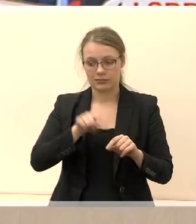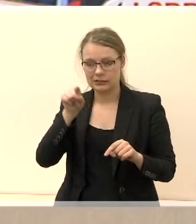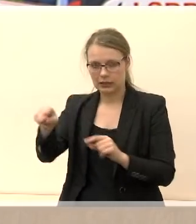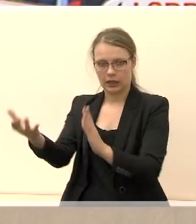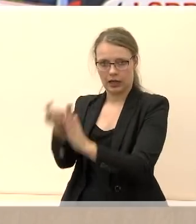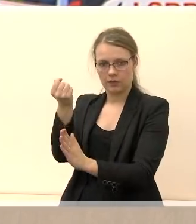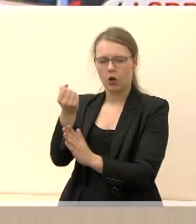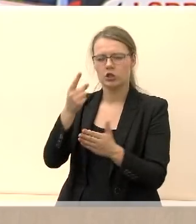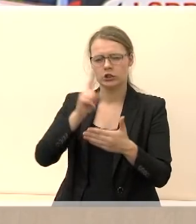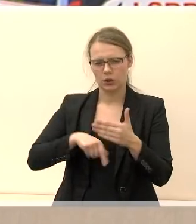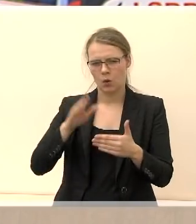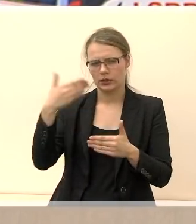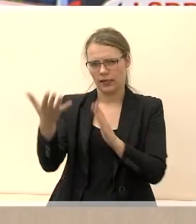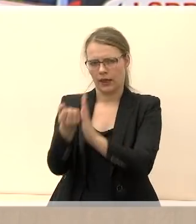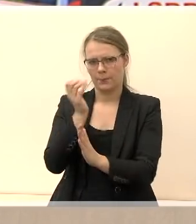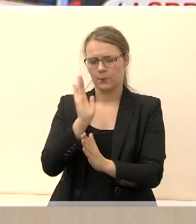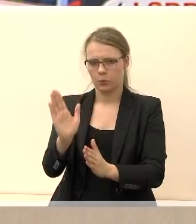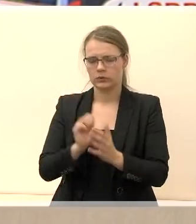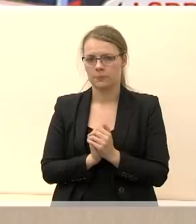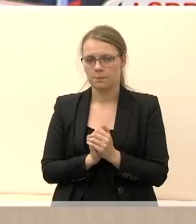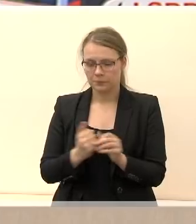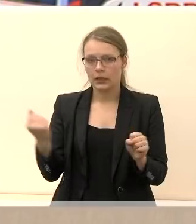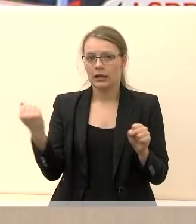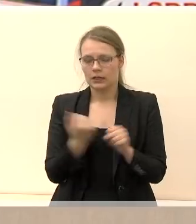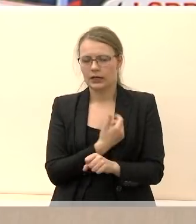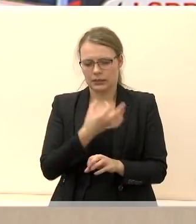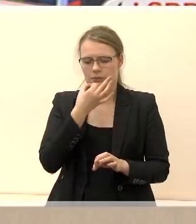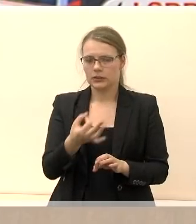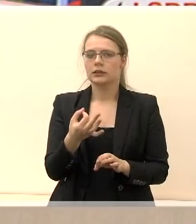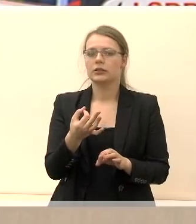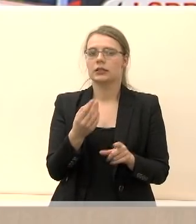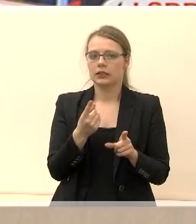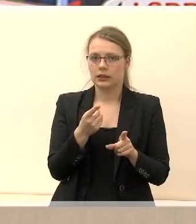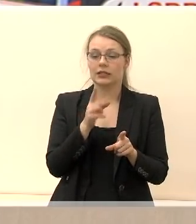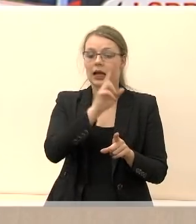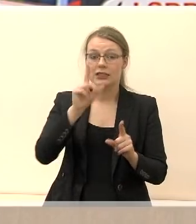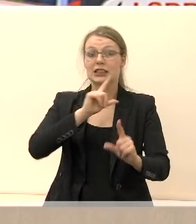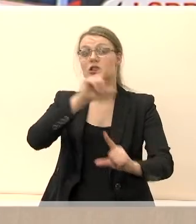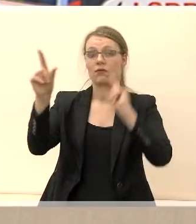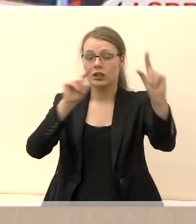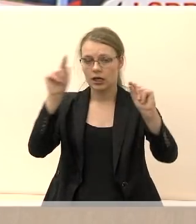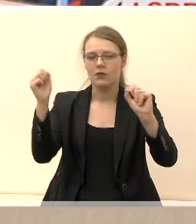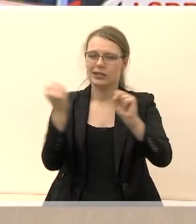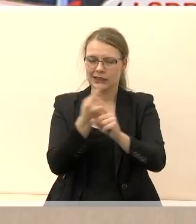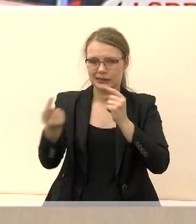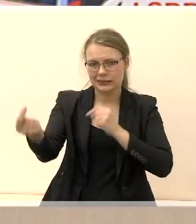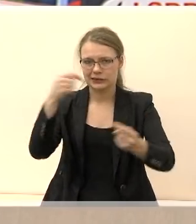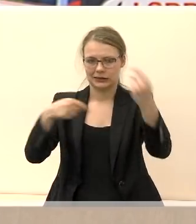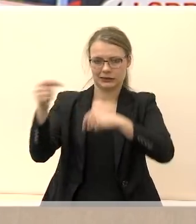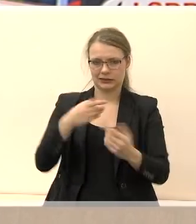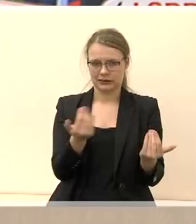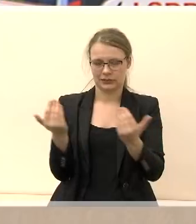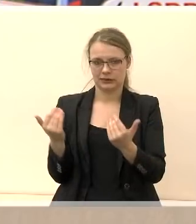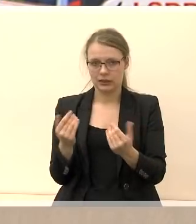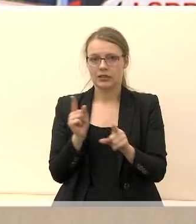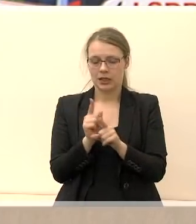duosiuose teityje. Turime užtikrinti, kad čia būtų sąlygos grįžti išvykusiems, išlaikyti čia esančius ir